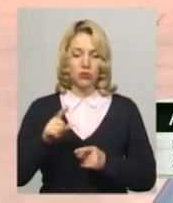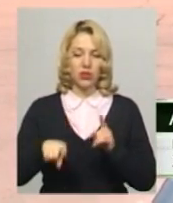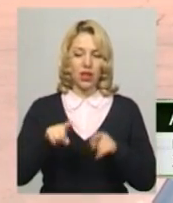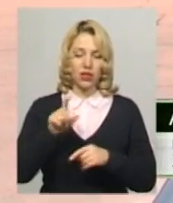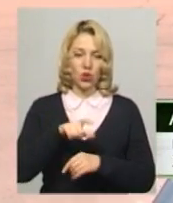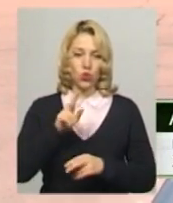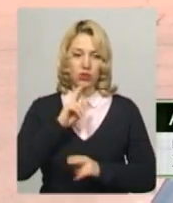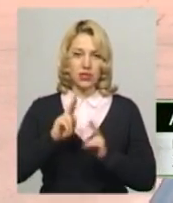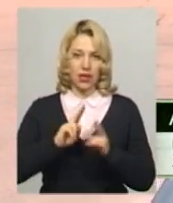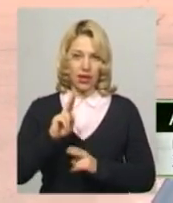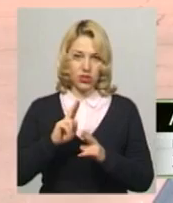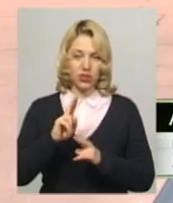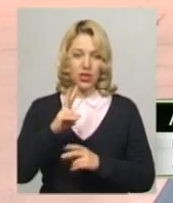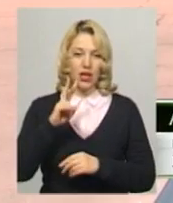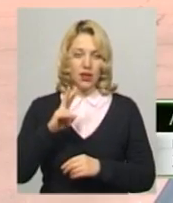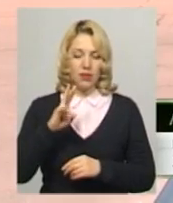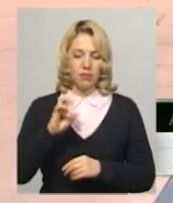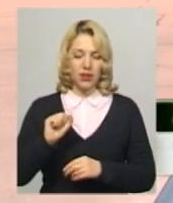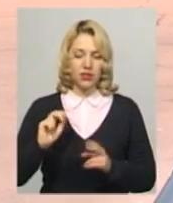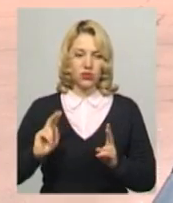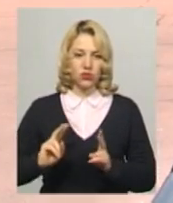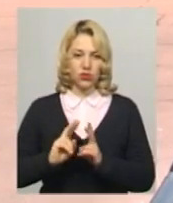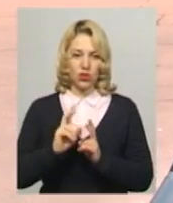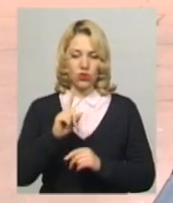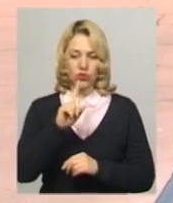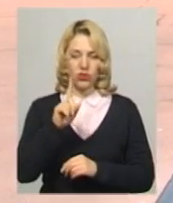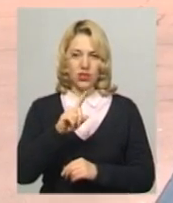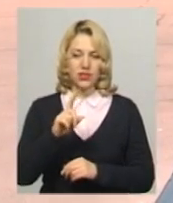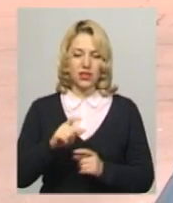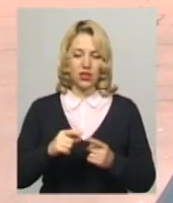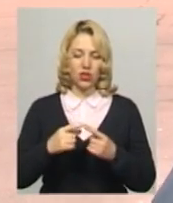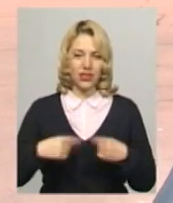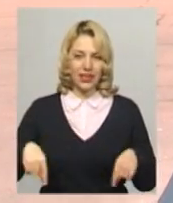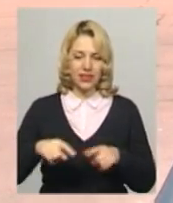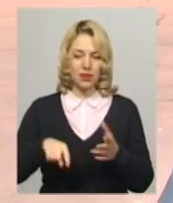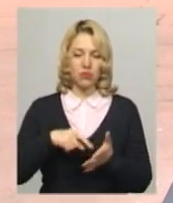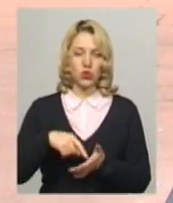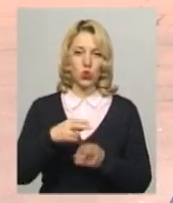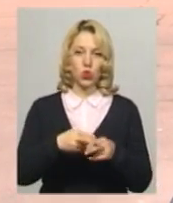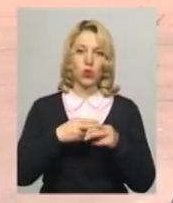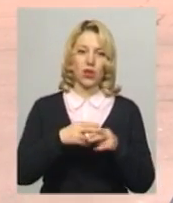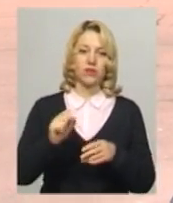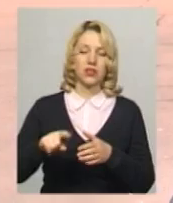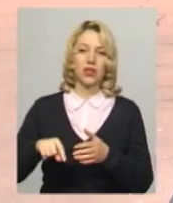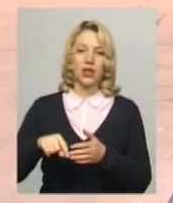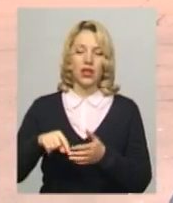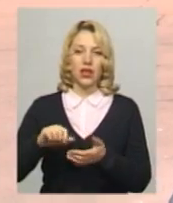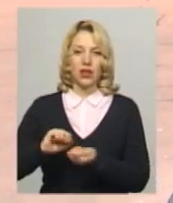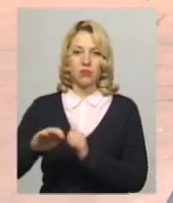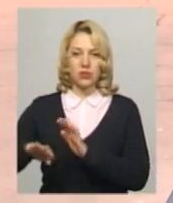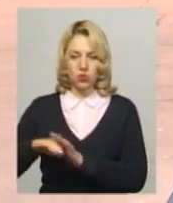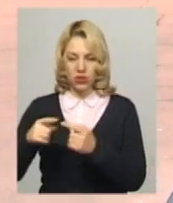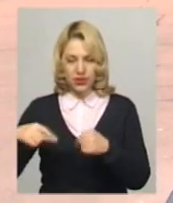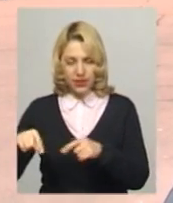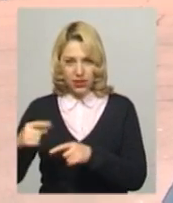скаржувалися зустрічами на одній з дільниць в місті Дунаївці та на одній з дільниць Кам'яць-Підільського району, що